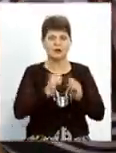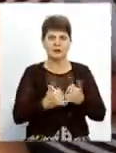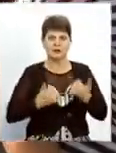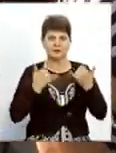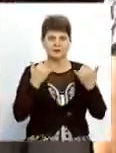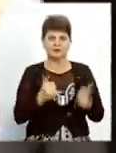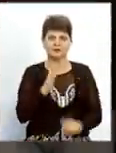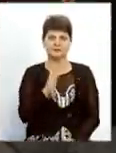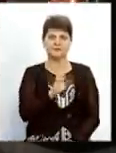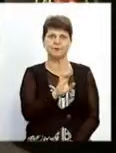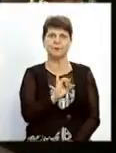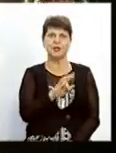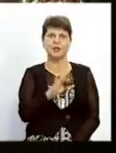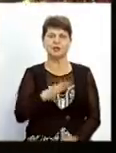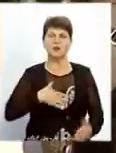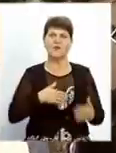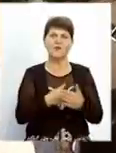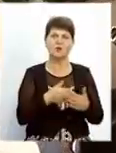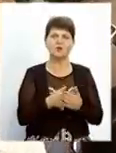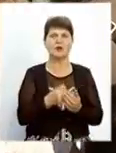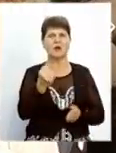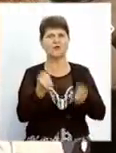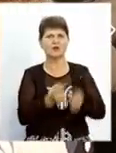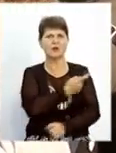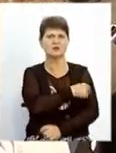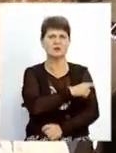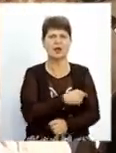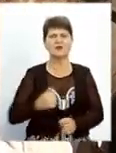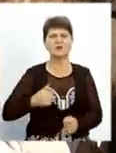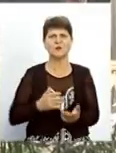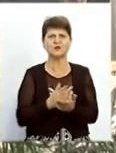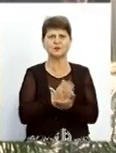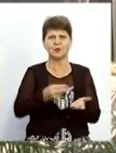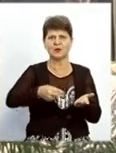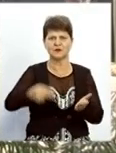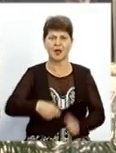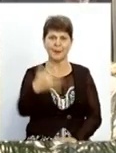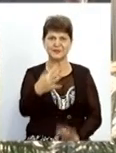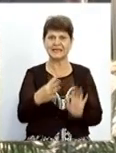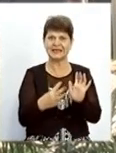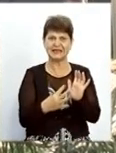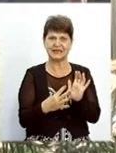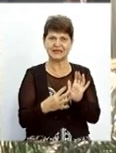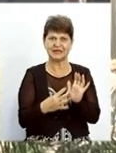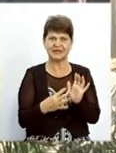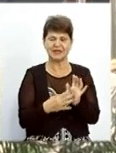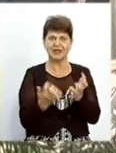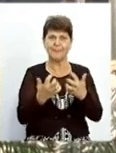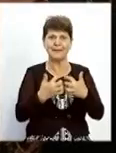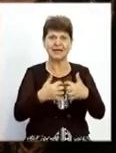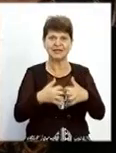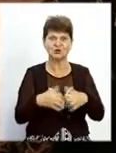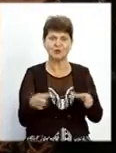Валентина Белінського, волонтера, солдата, водія-санітара, військовослужбовця за контрактом 59-ї окремої механізованої бригади,